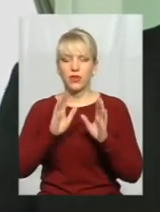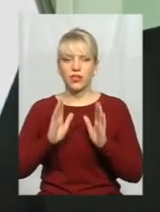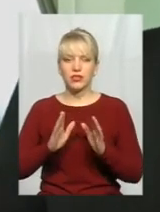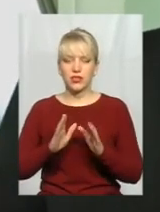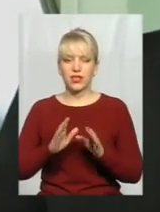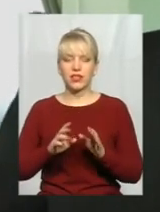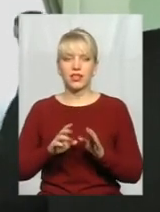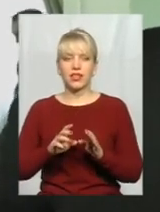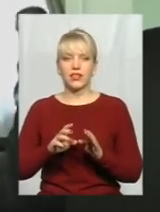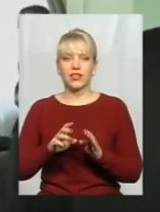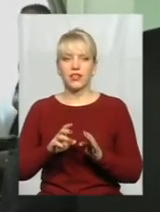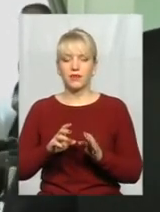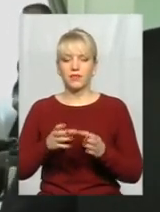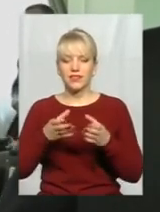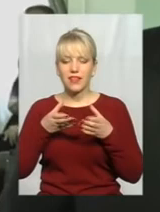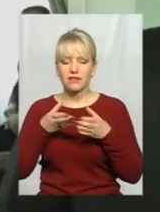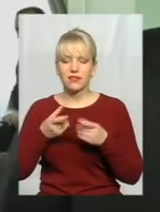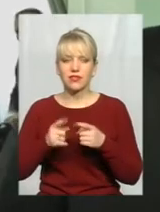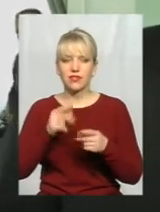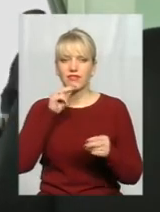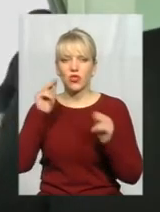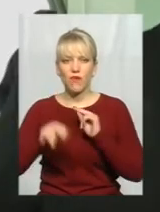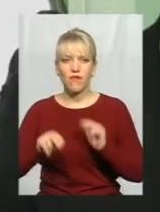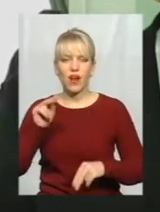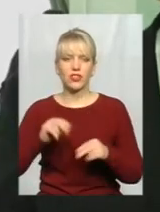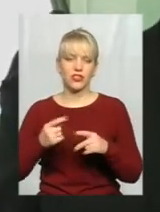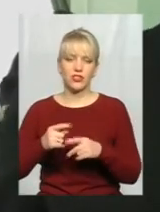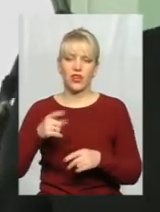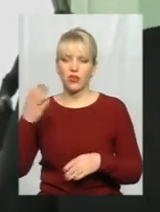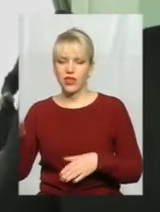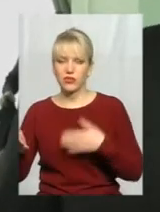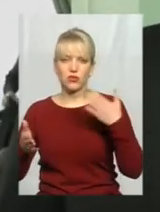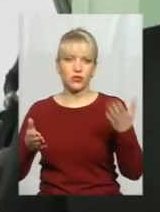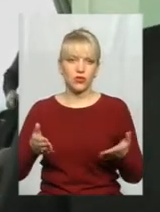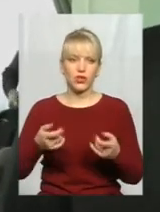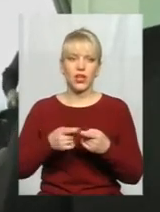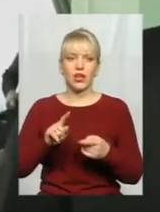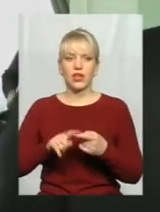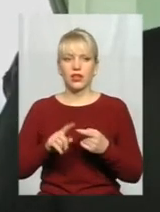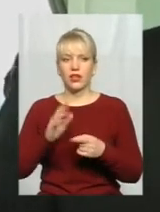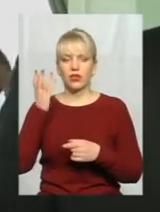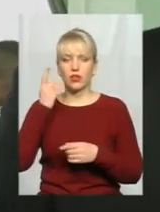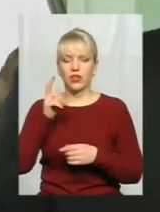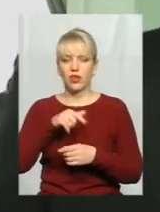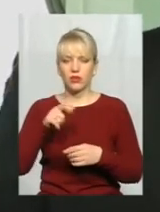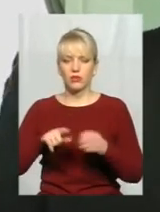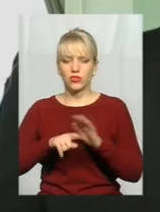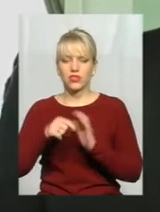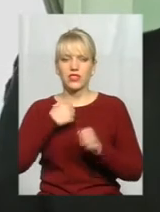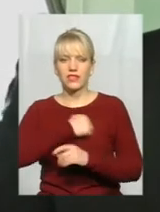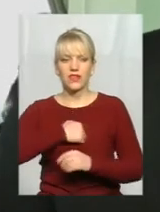ситуацію і протидія. Тобто звинувачення взаємні, одної сторони, другій стороні. Розумієте, коли люди починають сварити, скажуть,